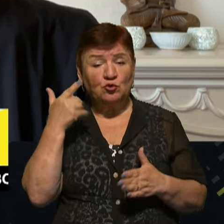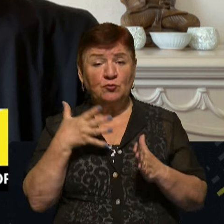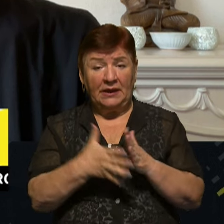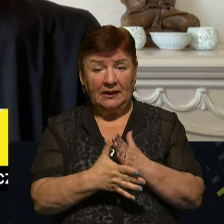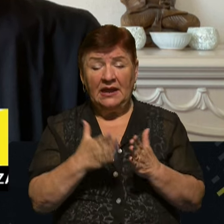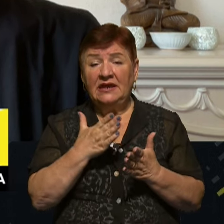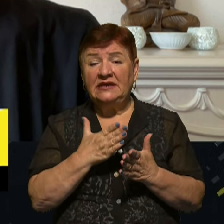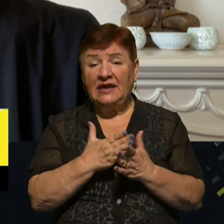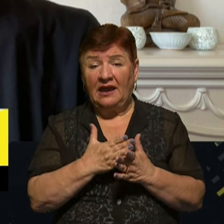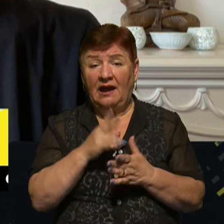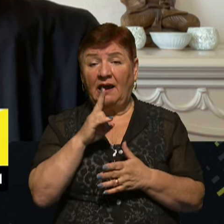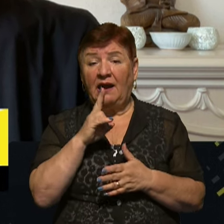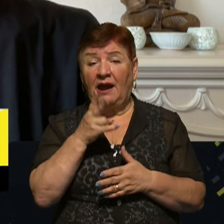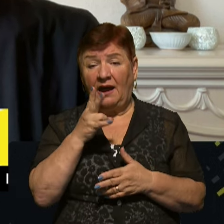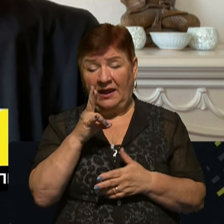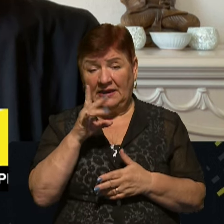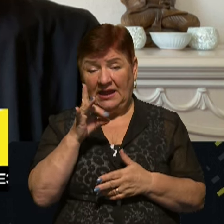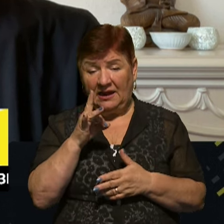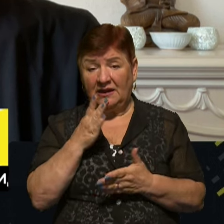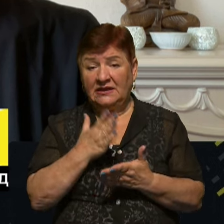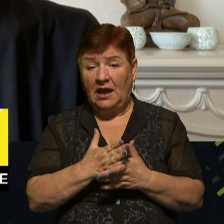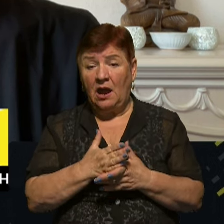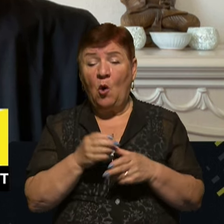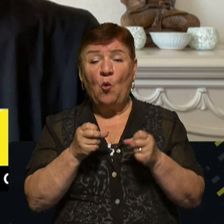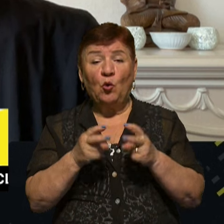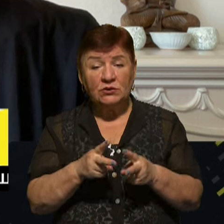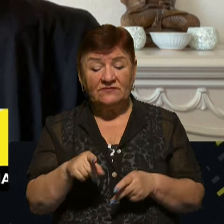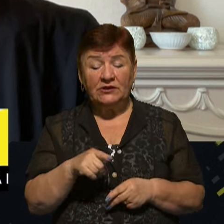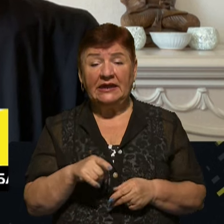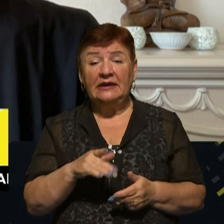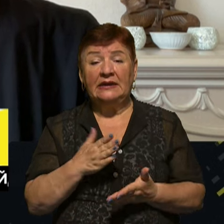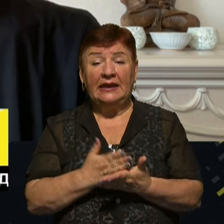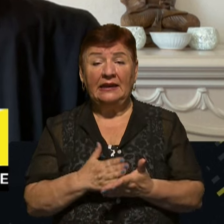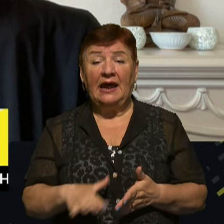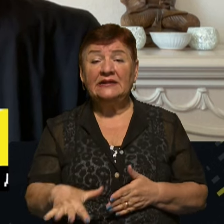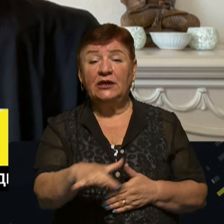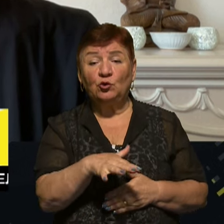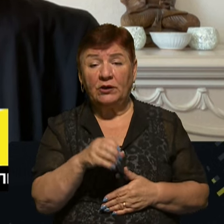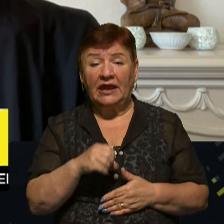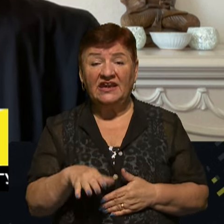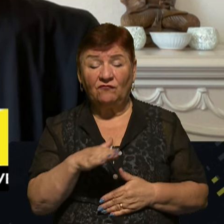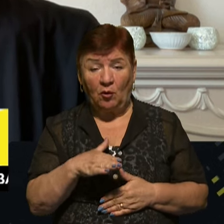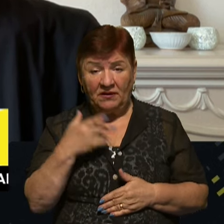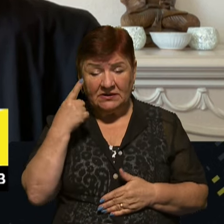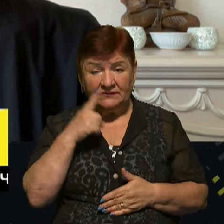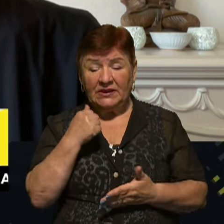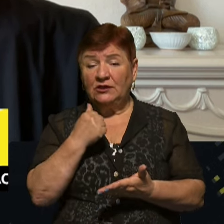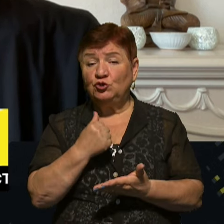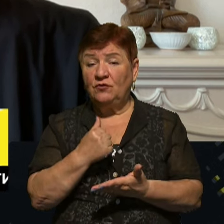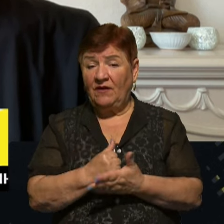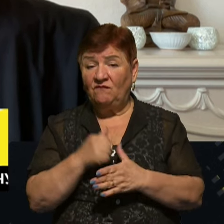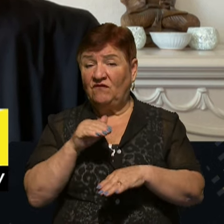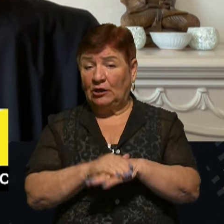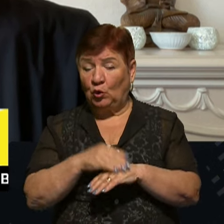загрозою для всіх держав-учасниць НАТО. Вони діють на території Європи. КНР визнана ключовим фактором